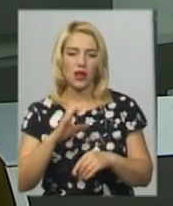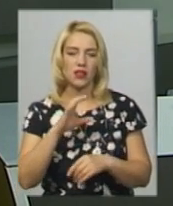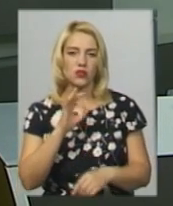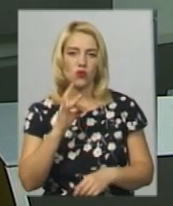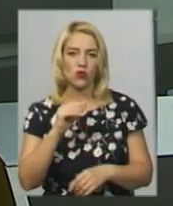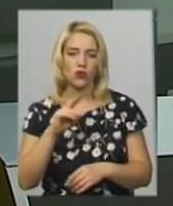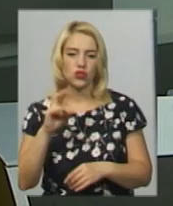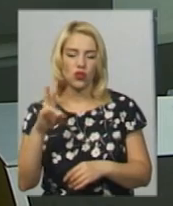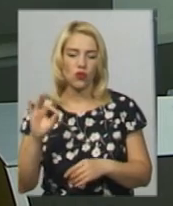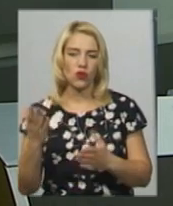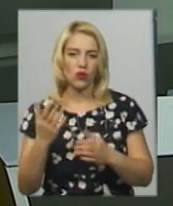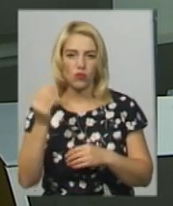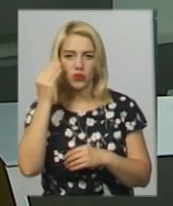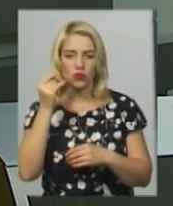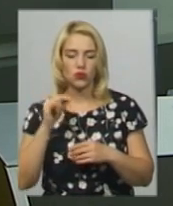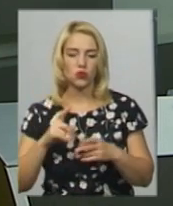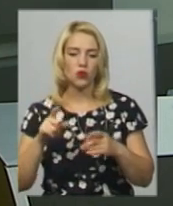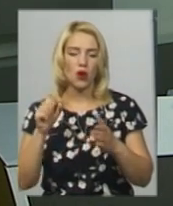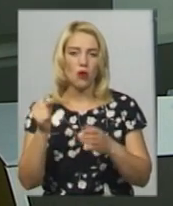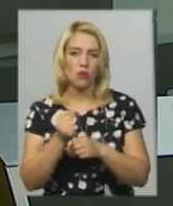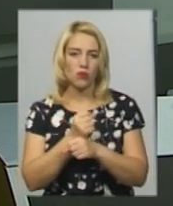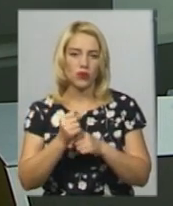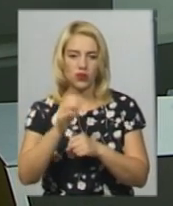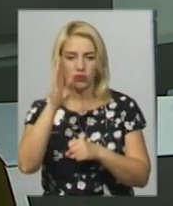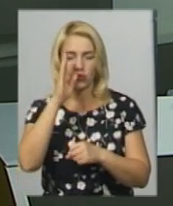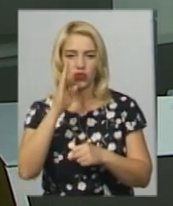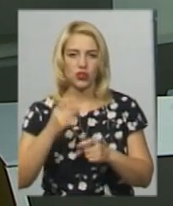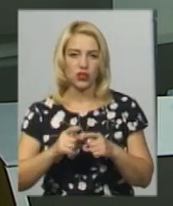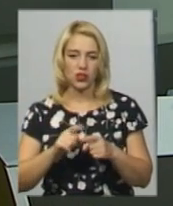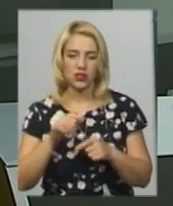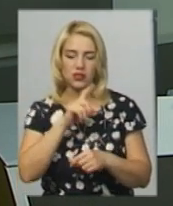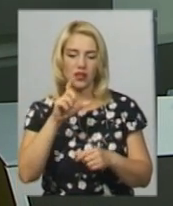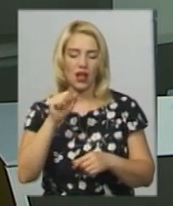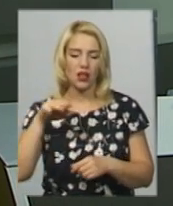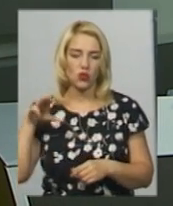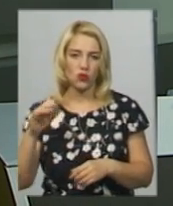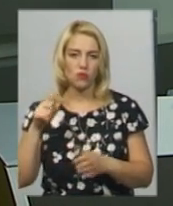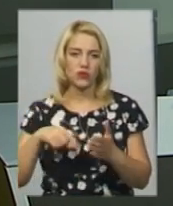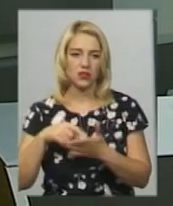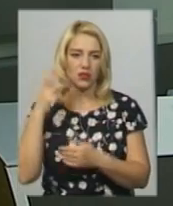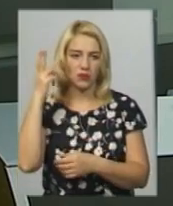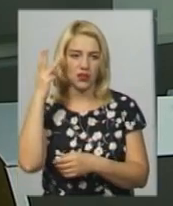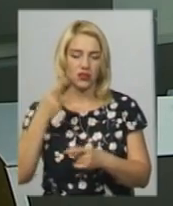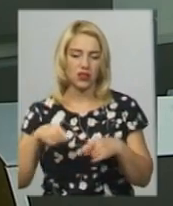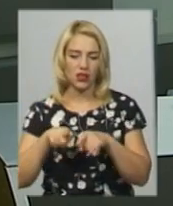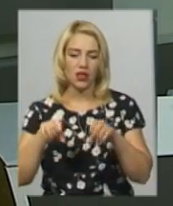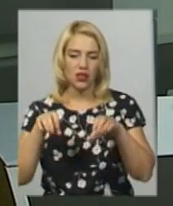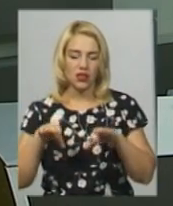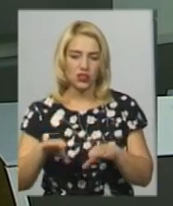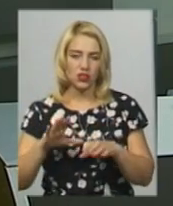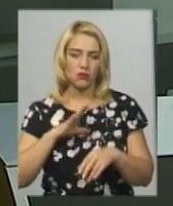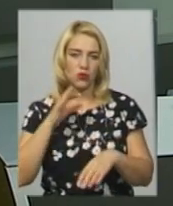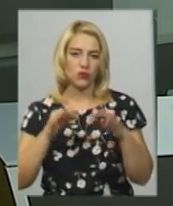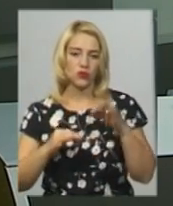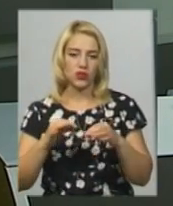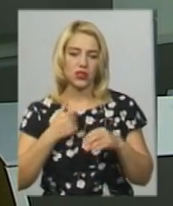котрого підозрюють у попиті учасника операції об'єднаних сил з Хмельницького. Таке рішення ухвалив Хмельницький міськрайонний суд. Засідання відбулося